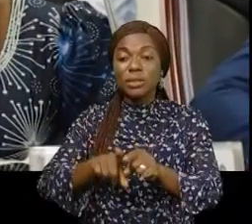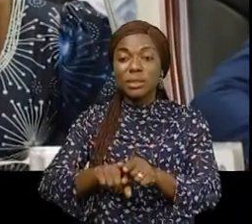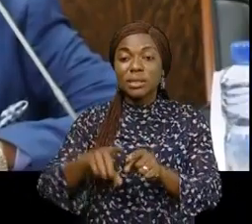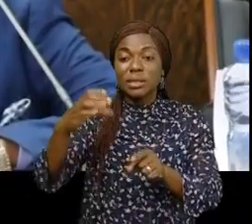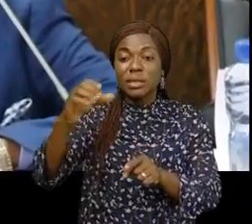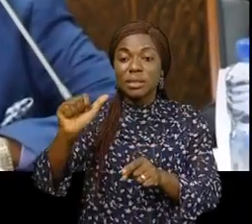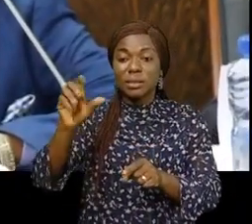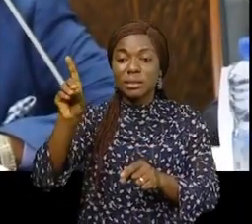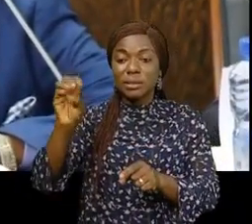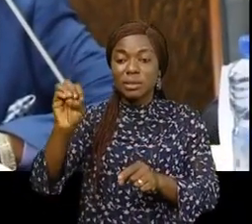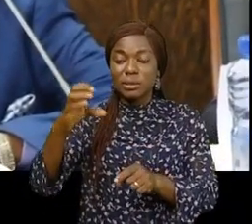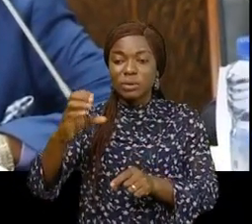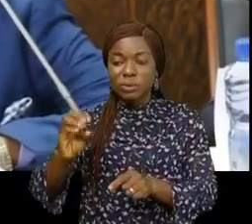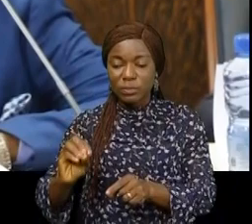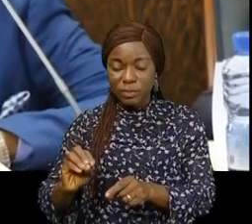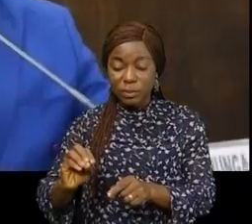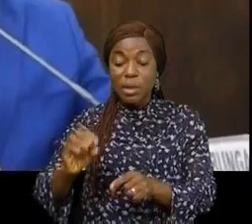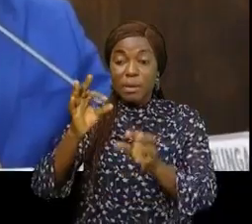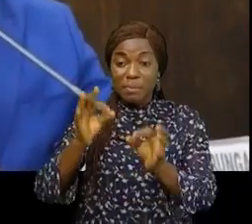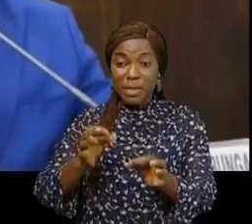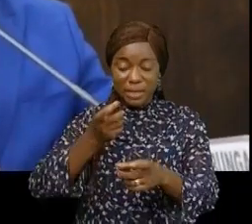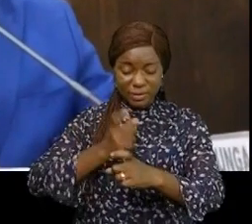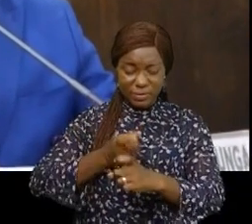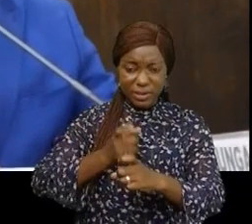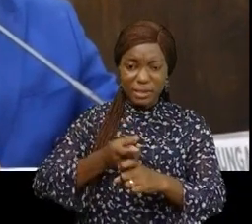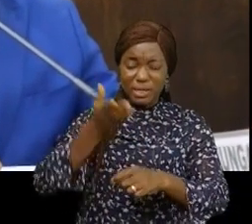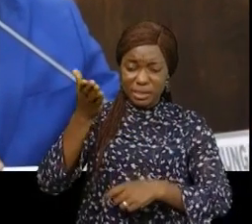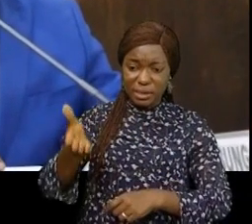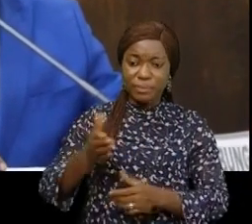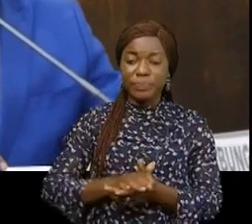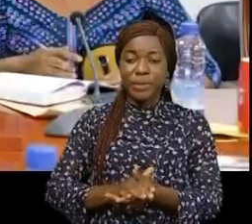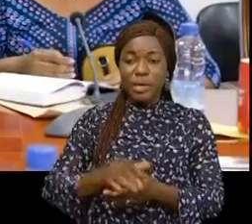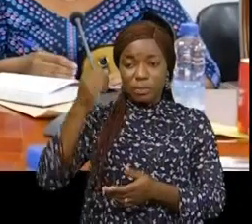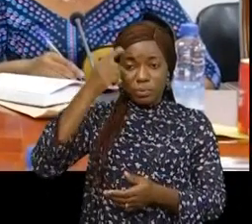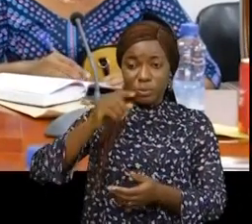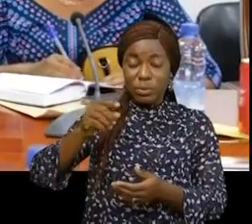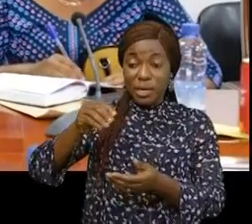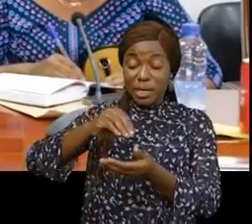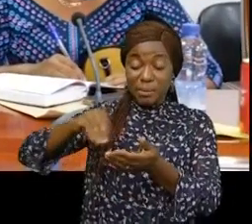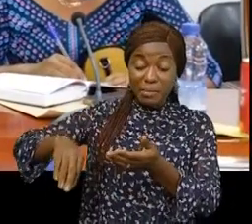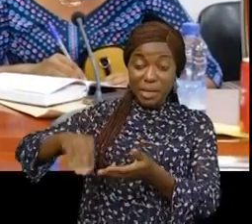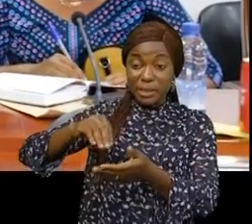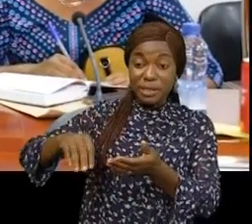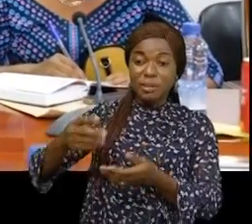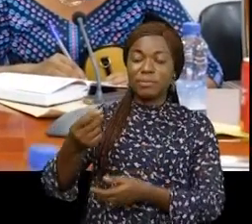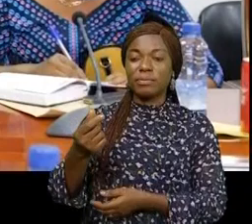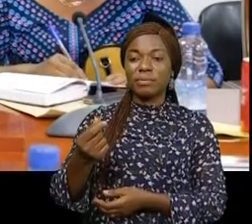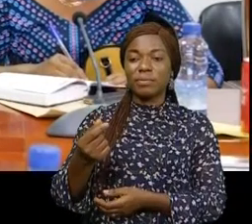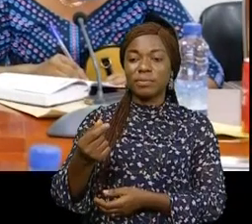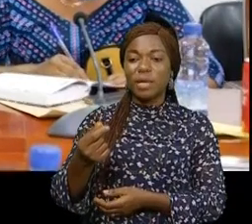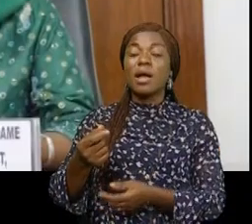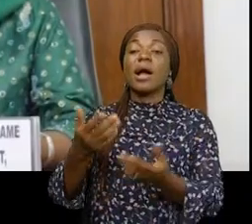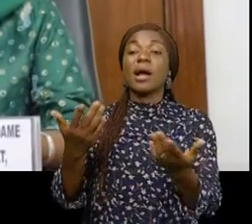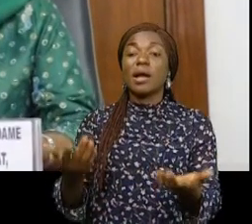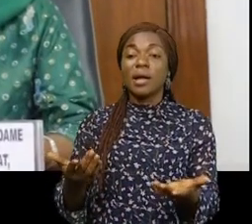connaître son patrimoine réel. Bref, l'actif et le passif de la Caisse d'épargne du Congo. Le député national Pierre Kangoudia a fait